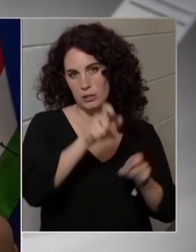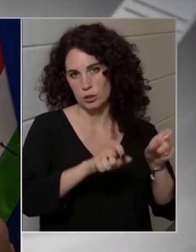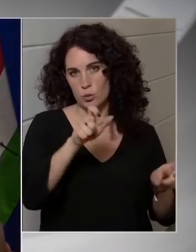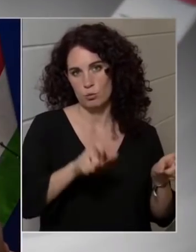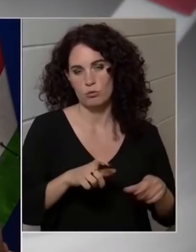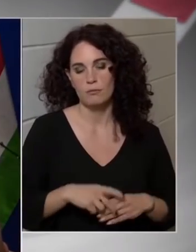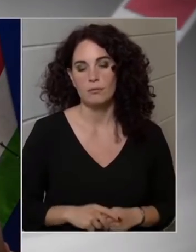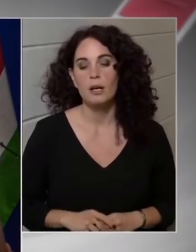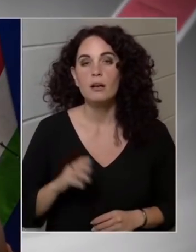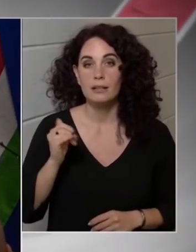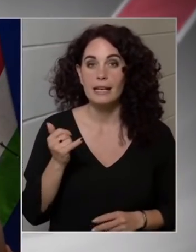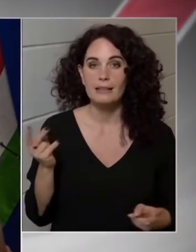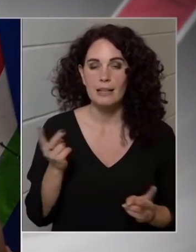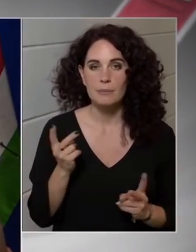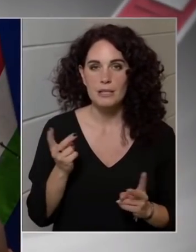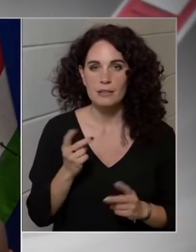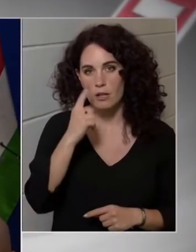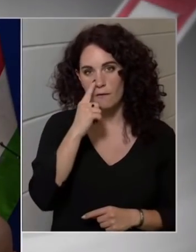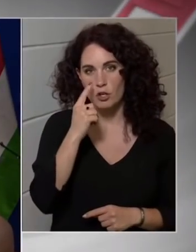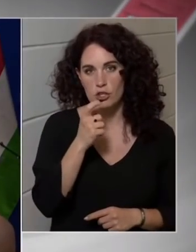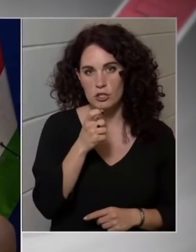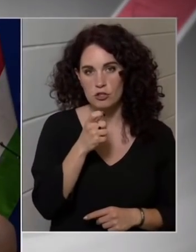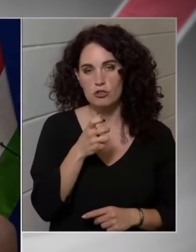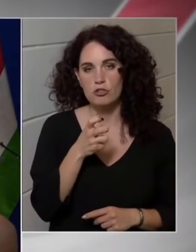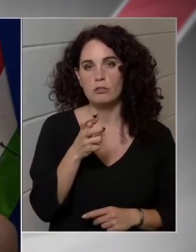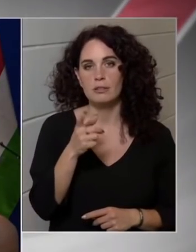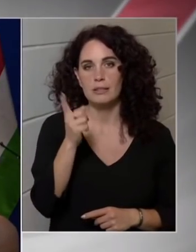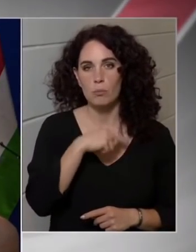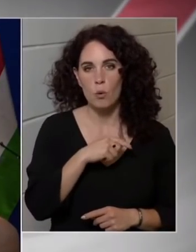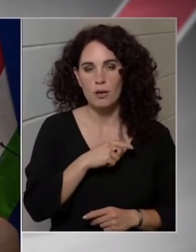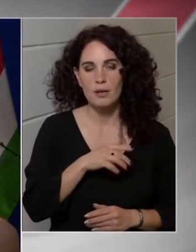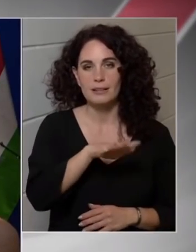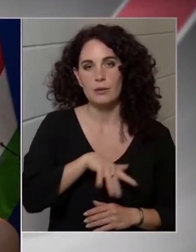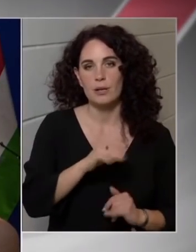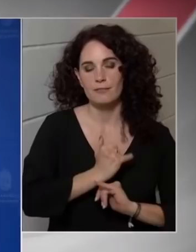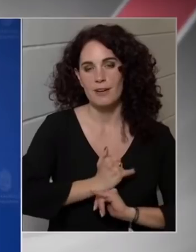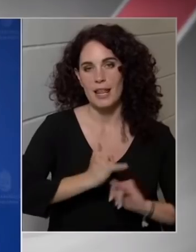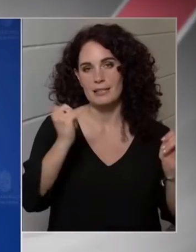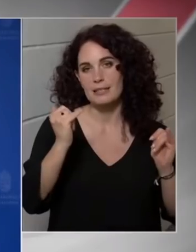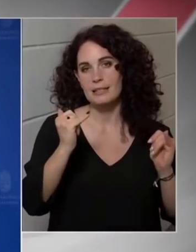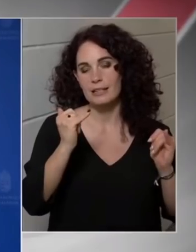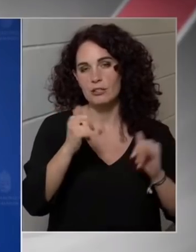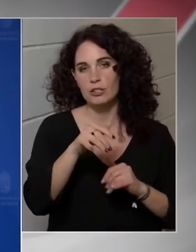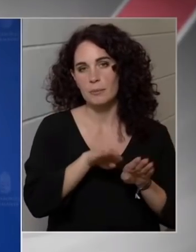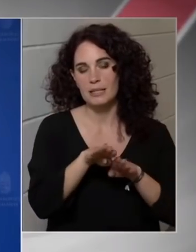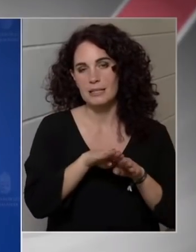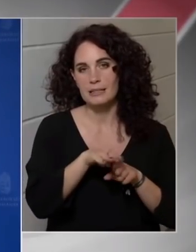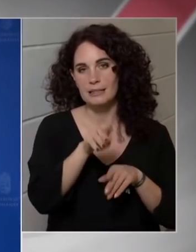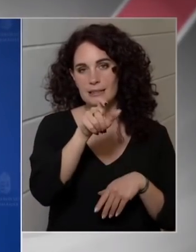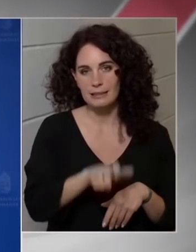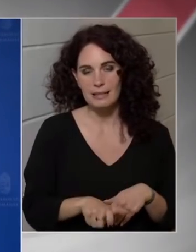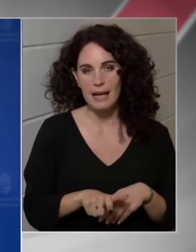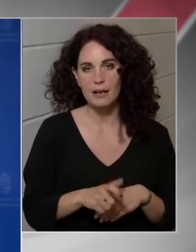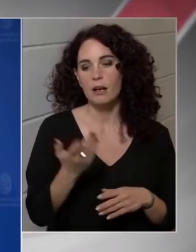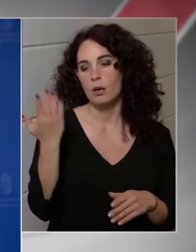Igen, természetesen. Tehát, hogy a Navracsis Tibor területfejlesztési miniszter a